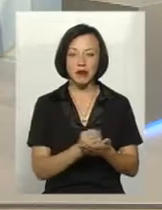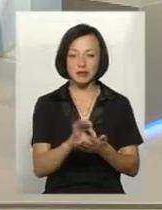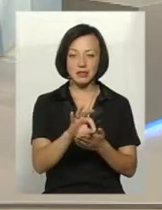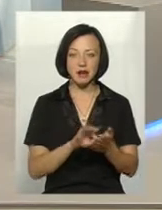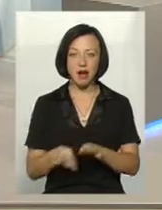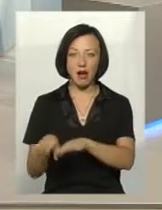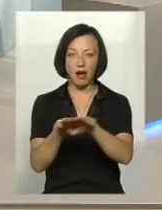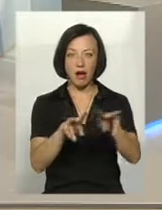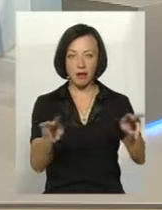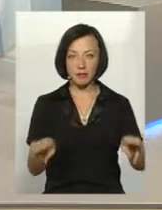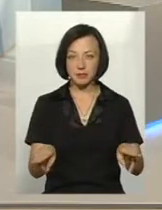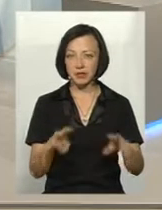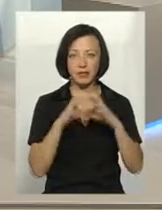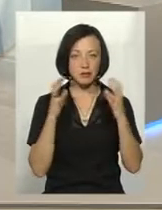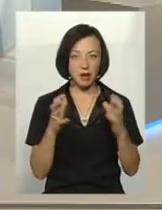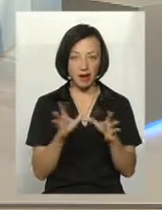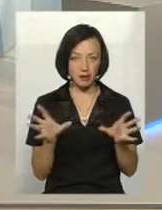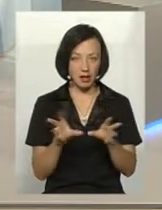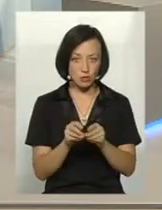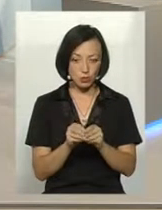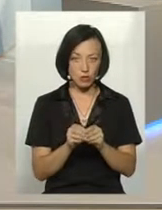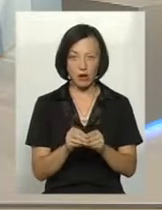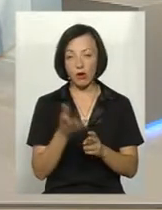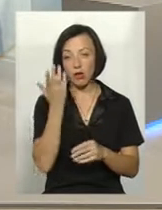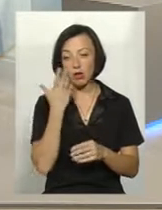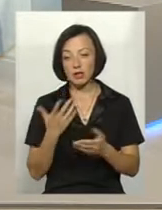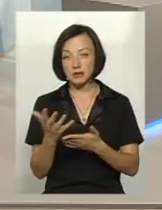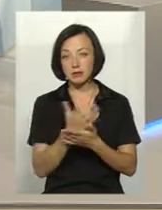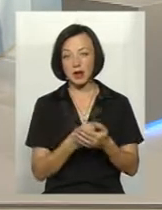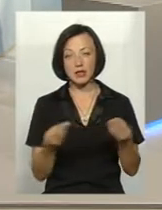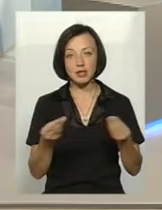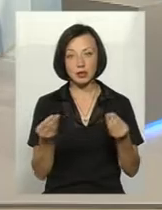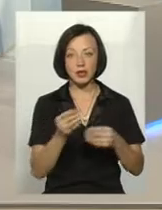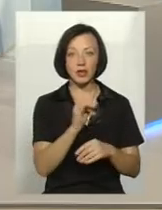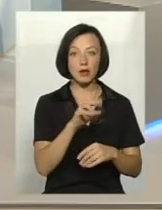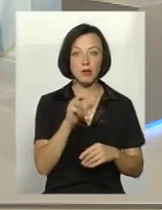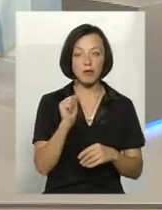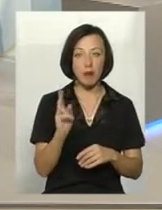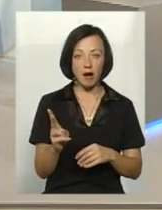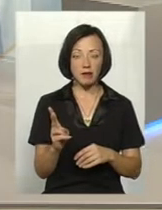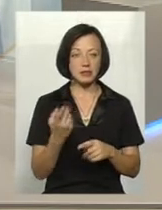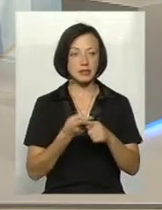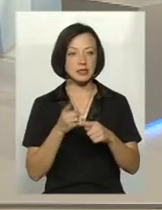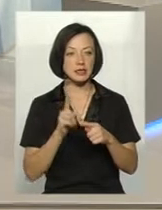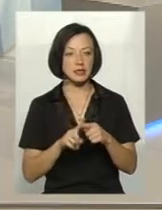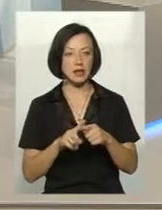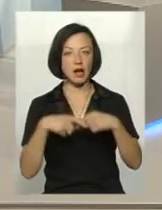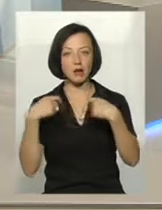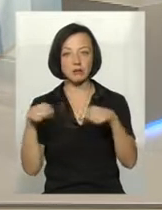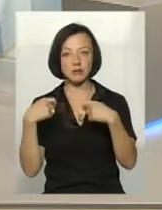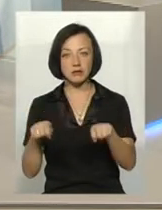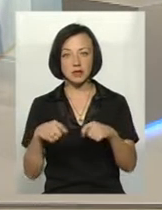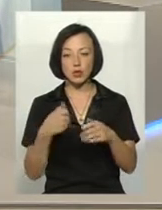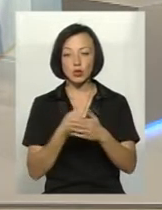не зберігається разом. Коли збираються зернові і ріпак, реалізація